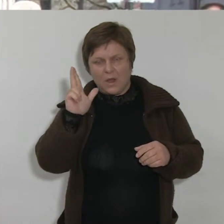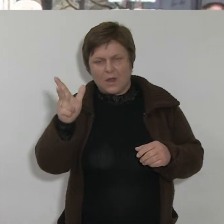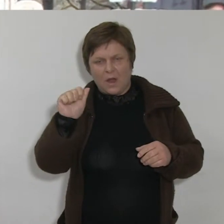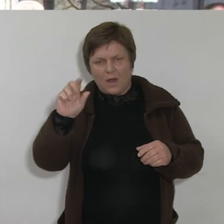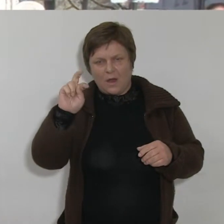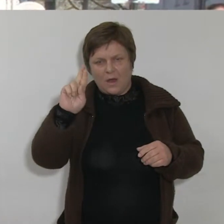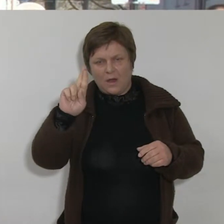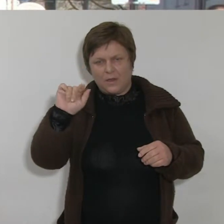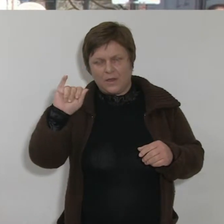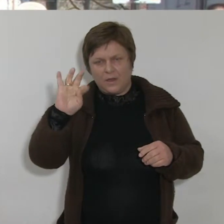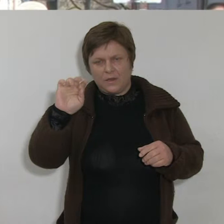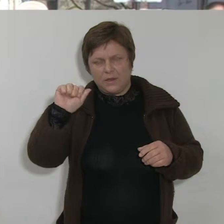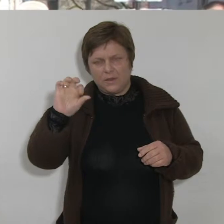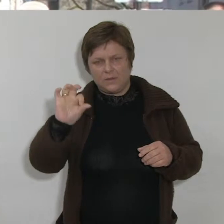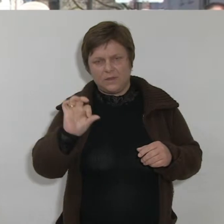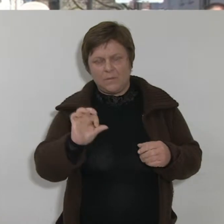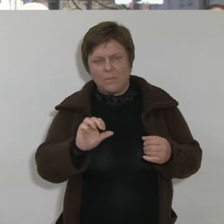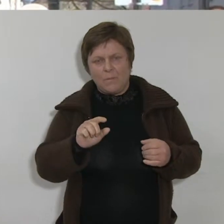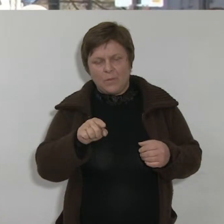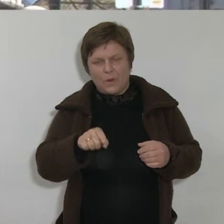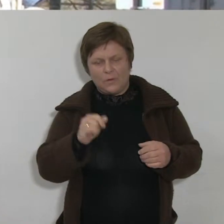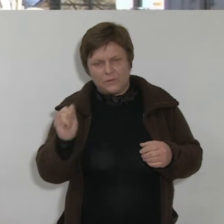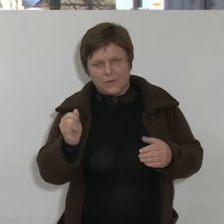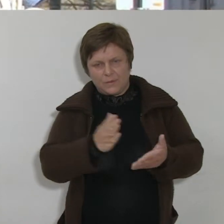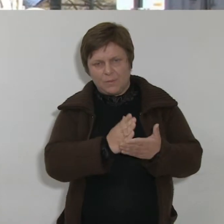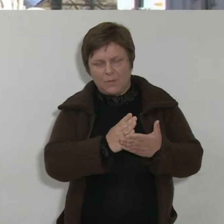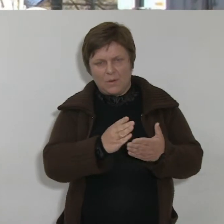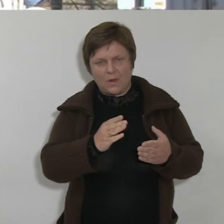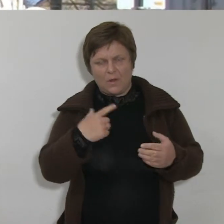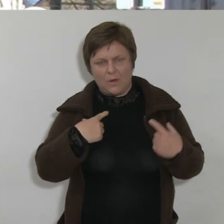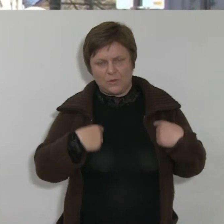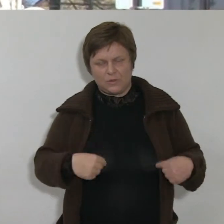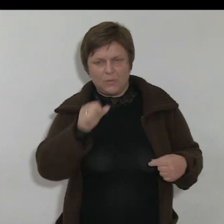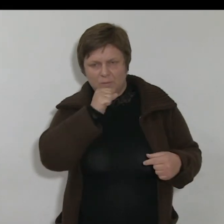innemu, to czy dzieciom, czy chorym, czy starcom, jak najbardziej słuszna.